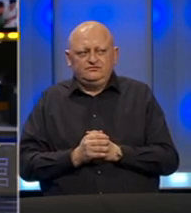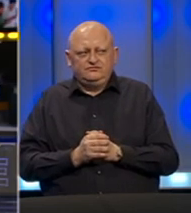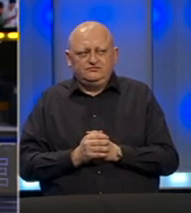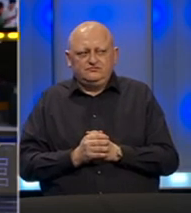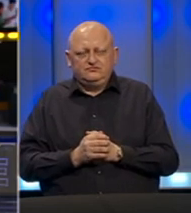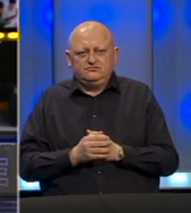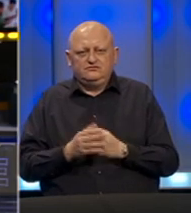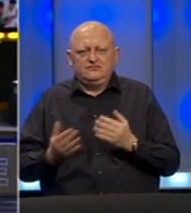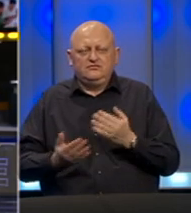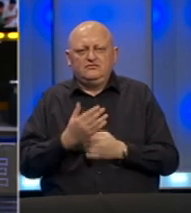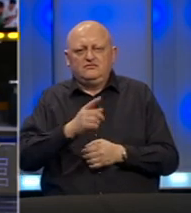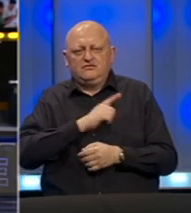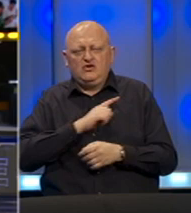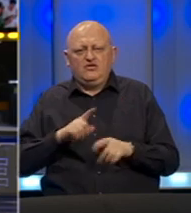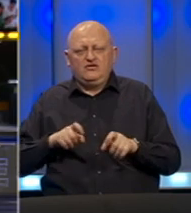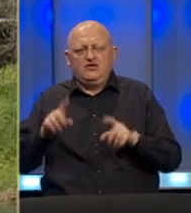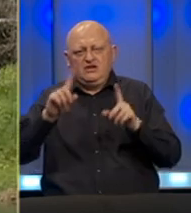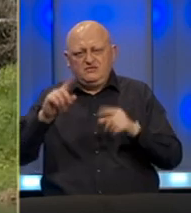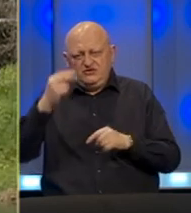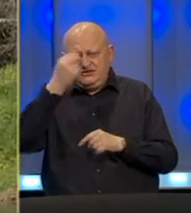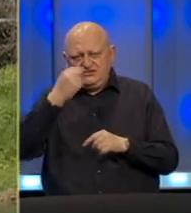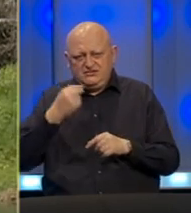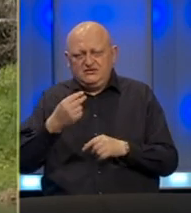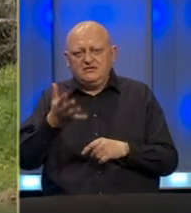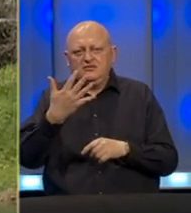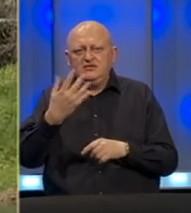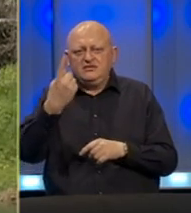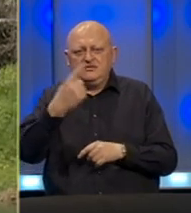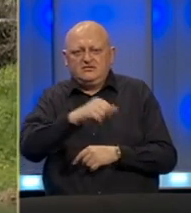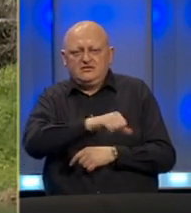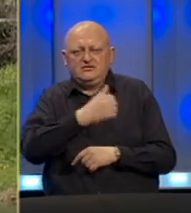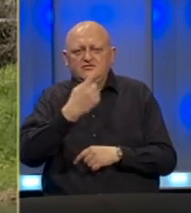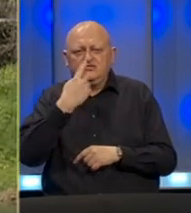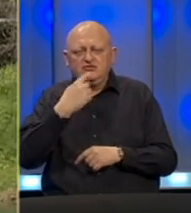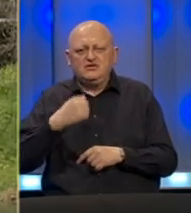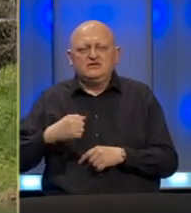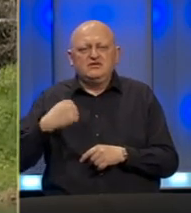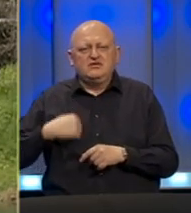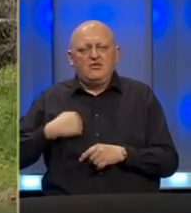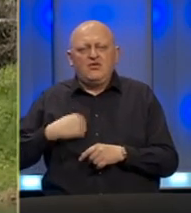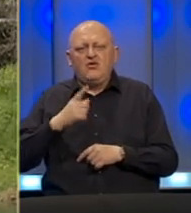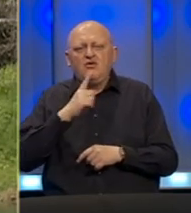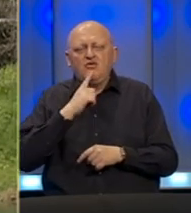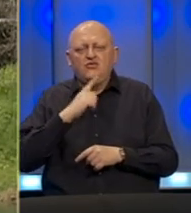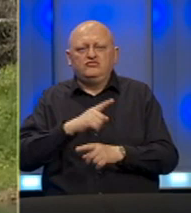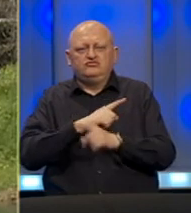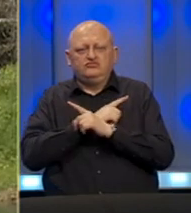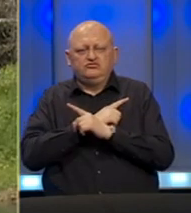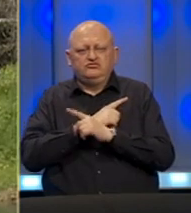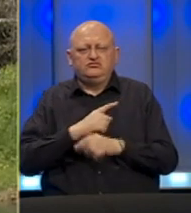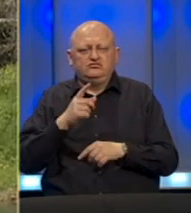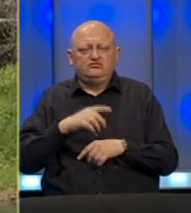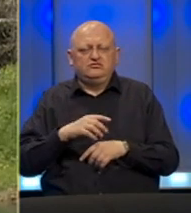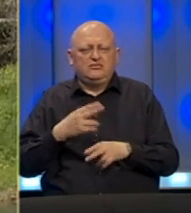Nova žrtva koronavirusa u Republici Srpskoj je 51-godišnji muškarac iz Banja Luke koji je preminuo na